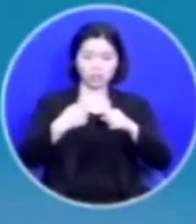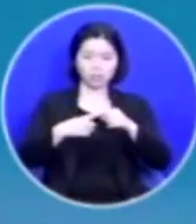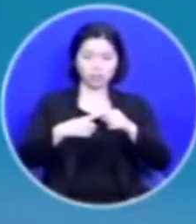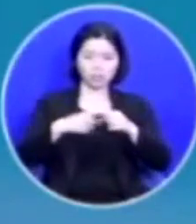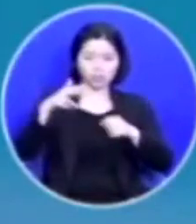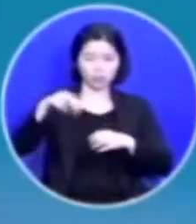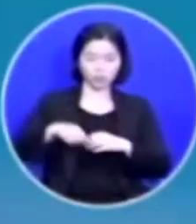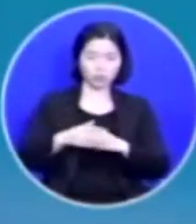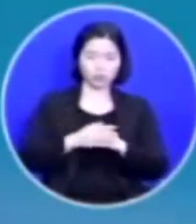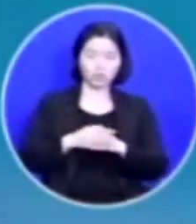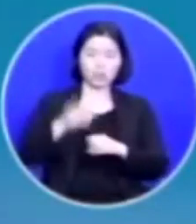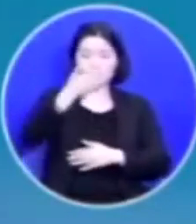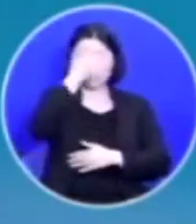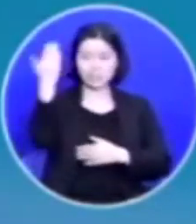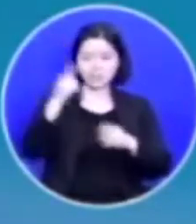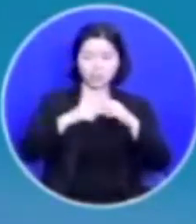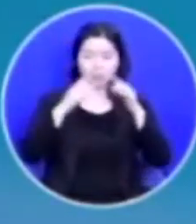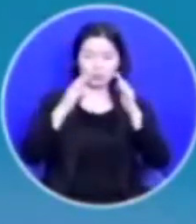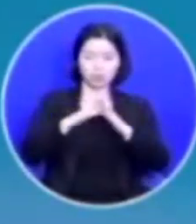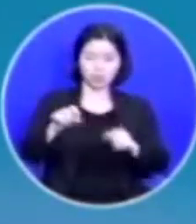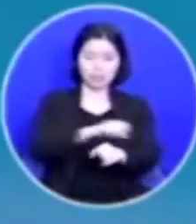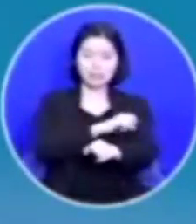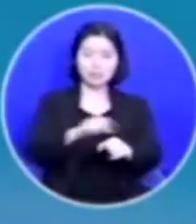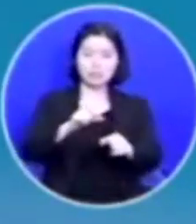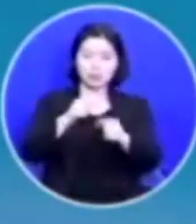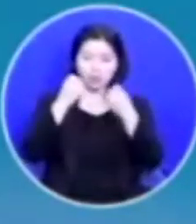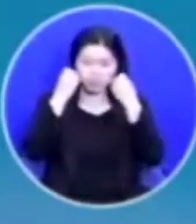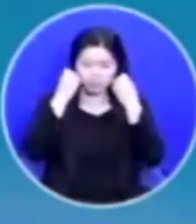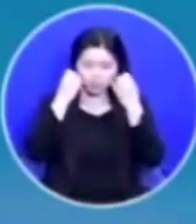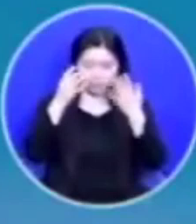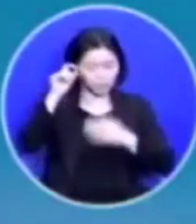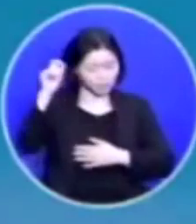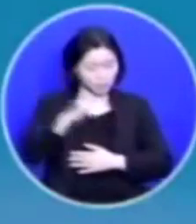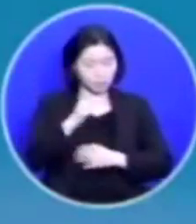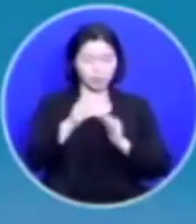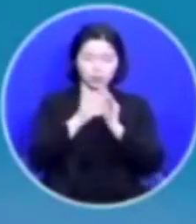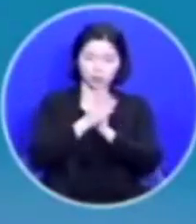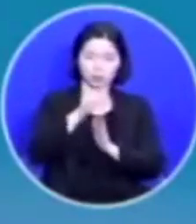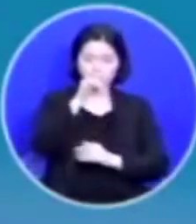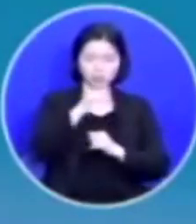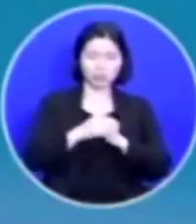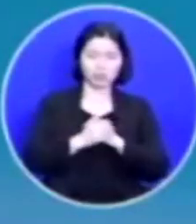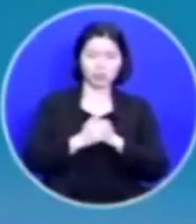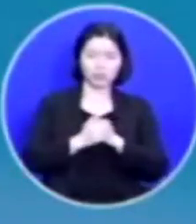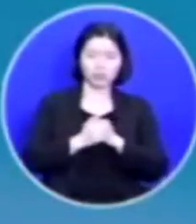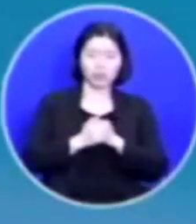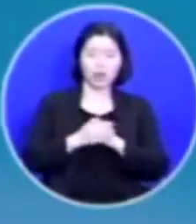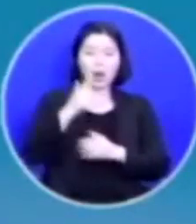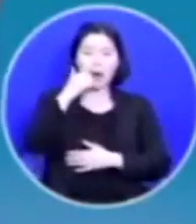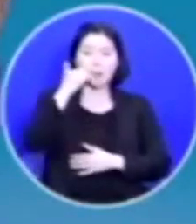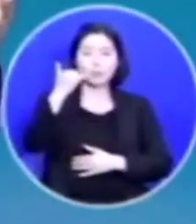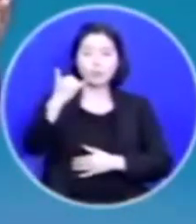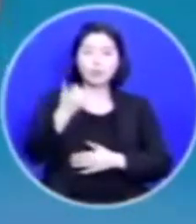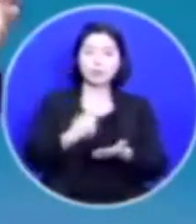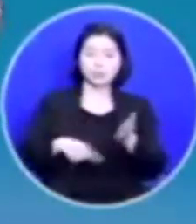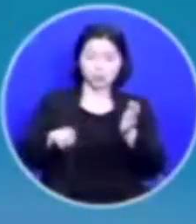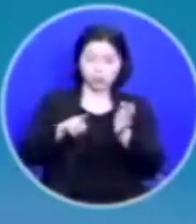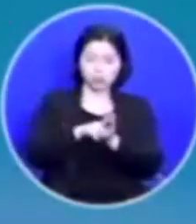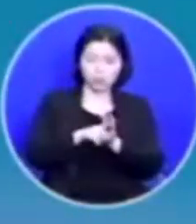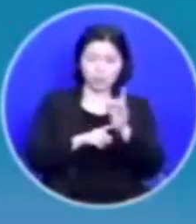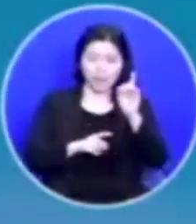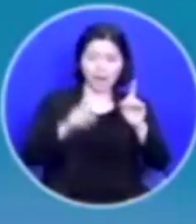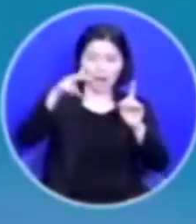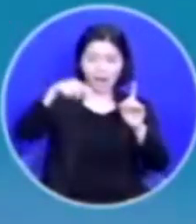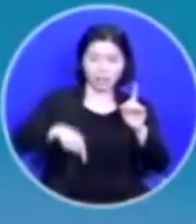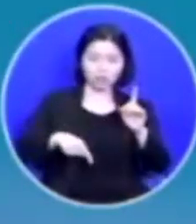교회에서 특별 새벽 기도회를 했습니다 정말 특별 새벽 기도회를 했어요 부모님을 위한 기도 한 주간